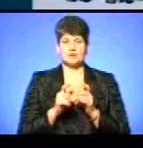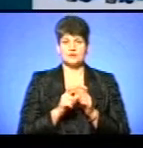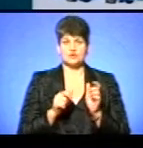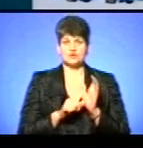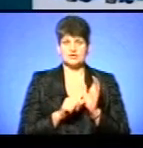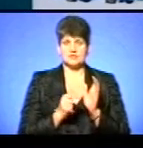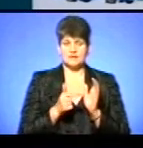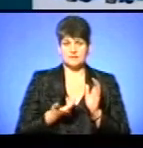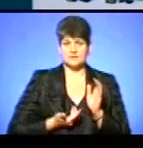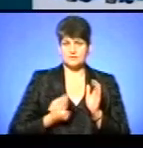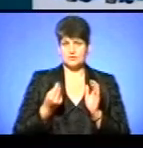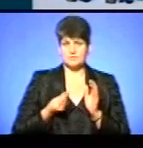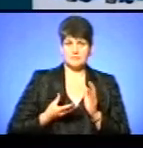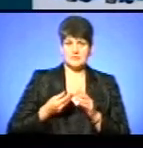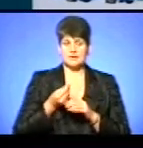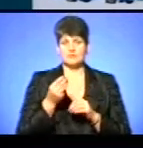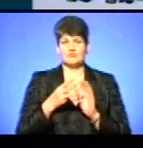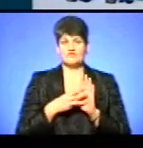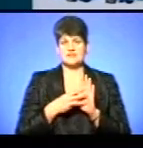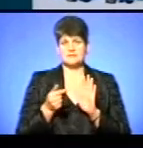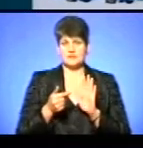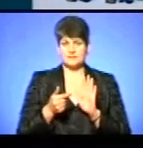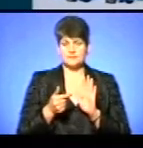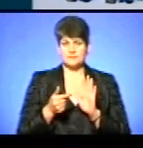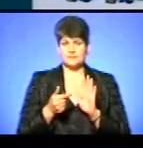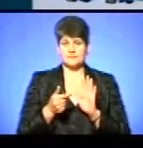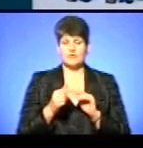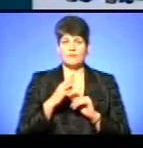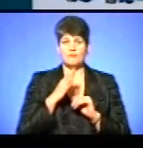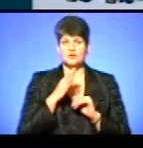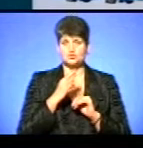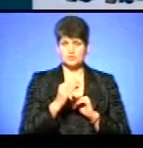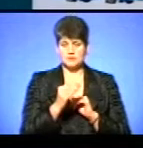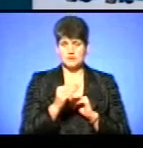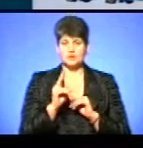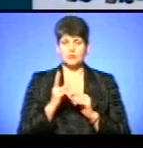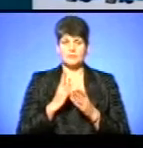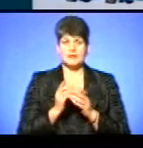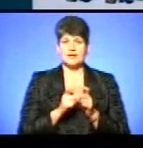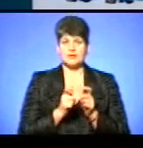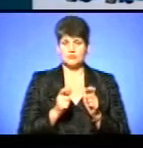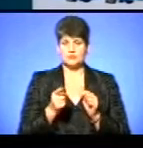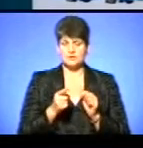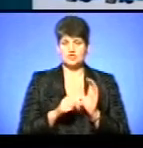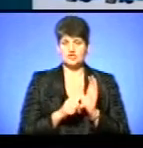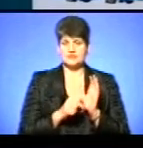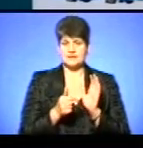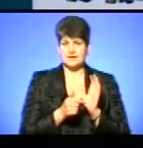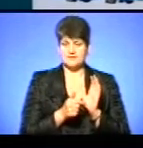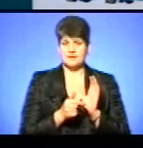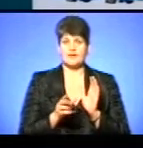готівкою люди розраховуватимуться по 8 гривень. У маршрутних таксі власники картки Тернополянина платитимуть по 6 гривень